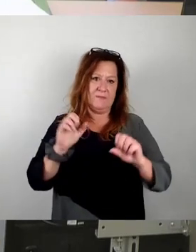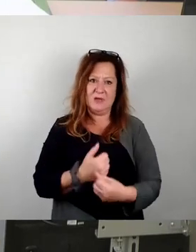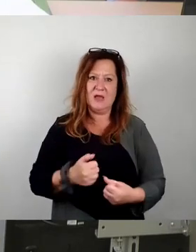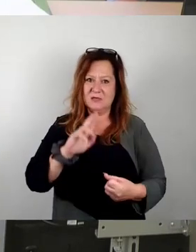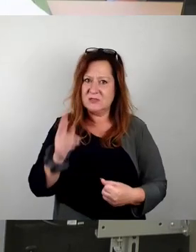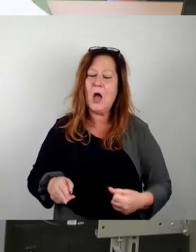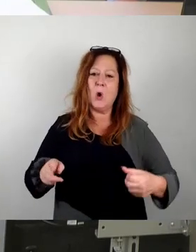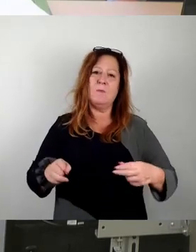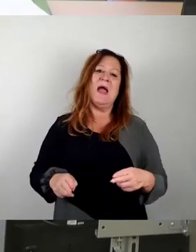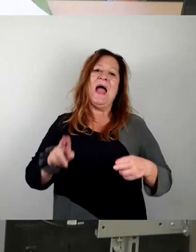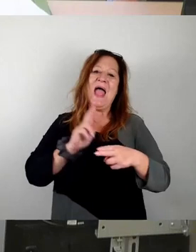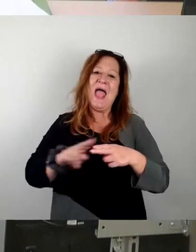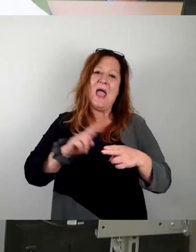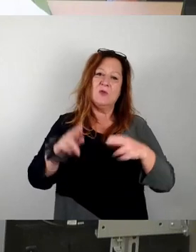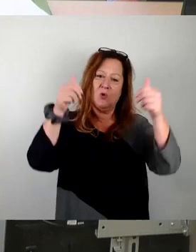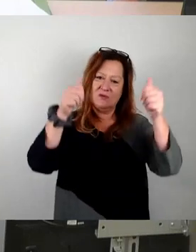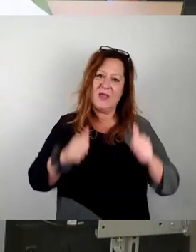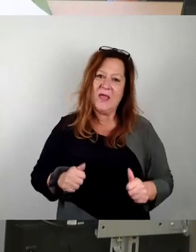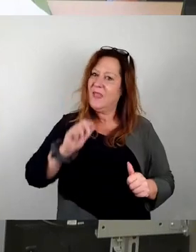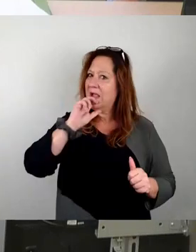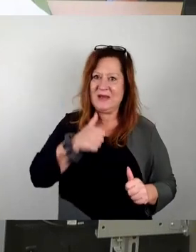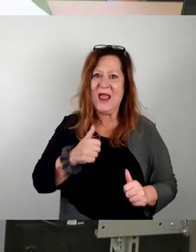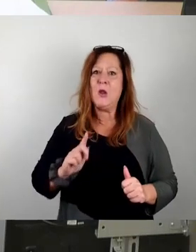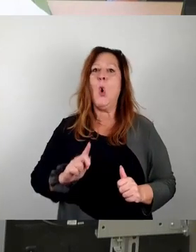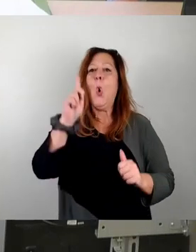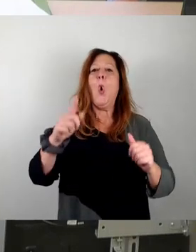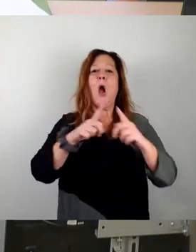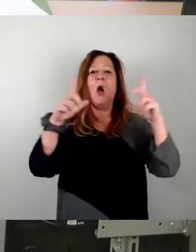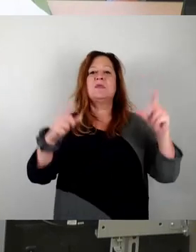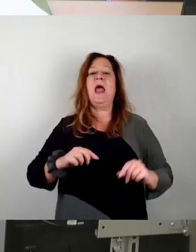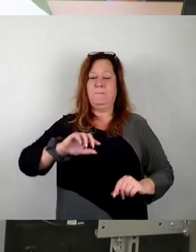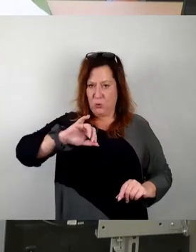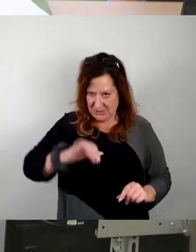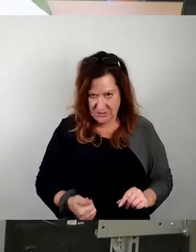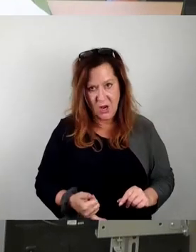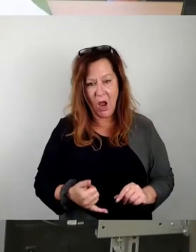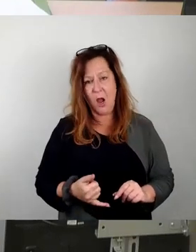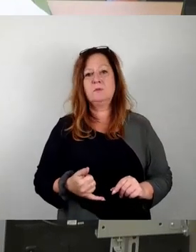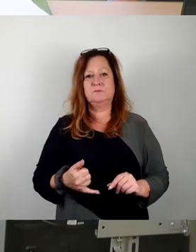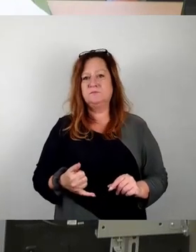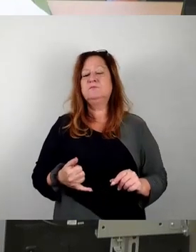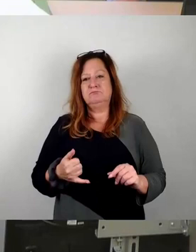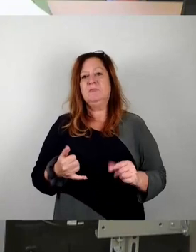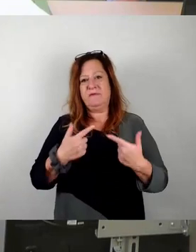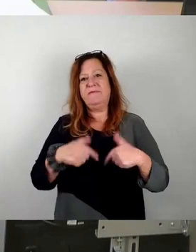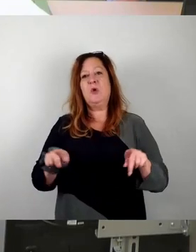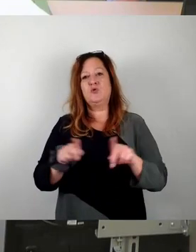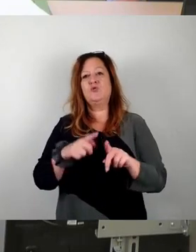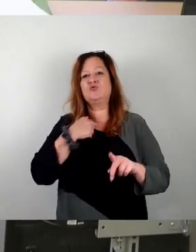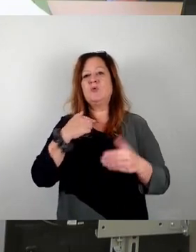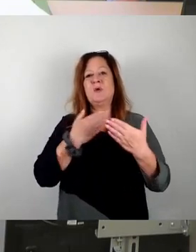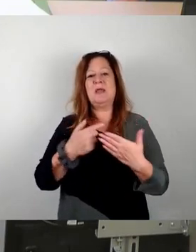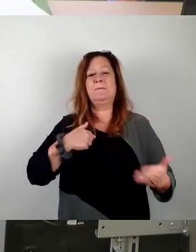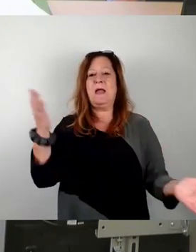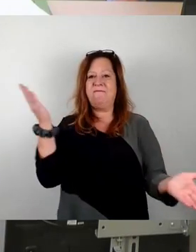Nein, Hochhausgleichbild Ja, da gibt es unsere Zustimmung. Ich denke, das werden wir heute am Ende auch so beschließen. Damit bin ich am Ende. Vielen